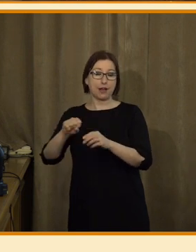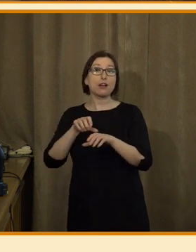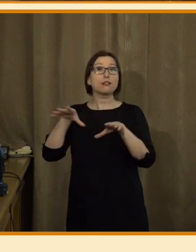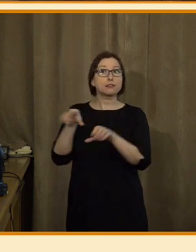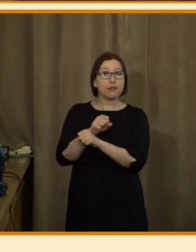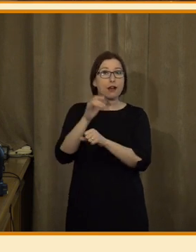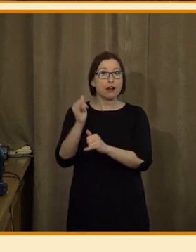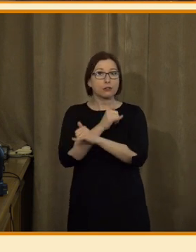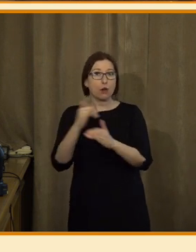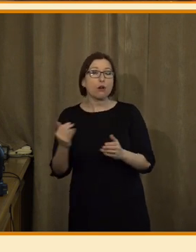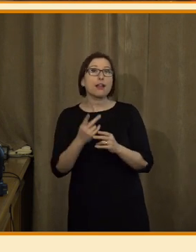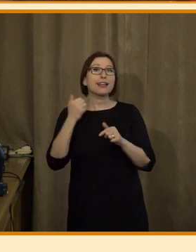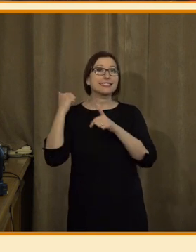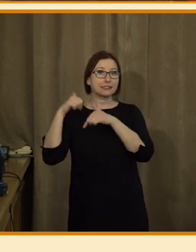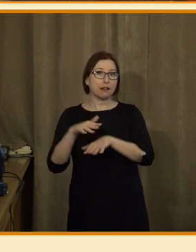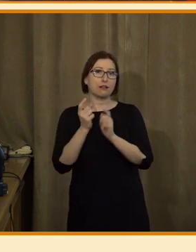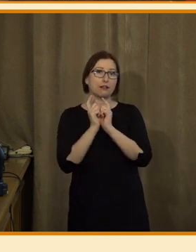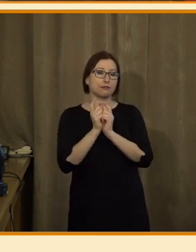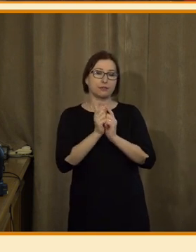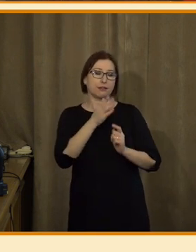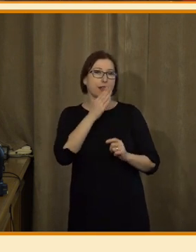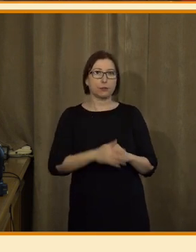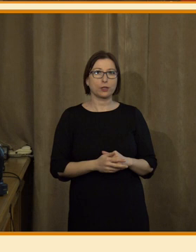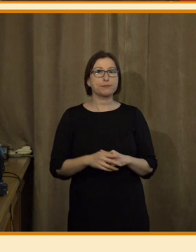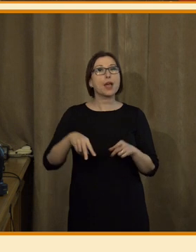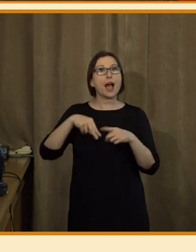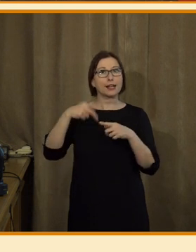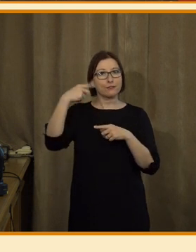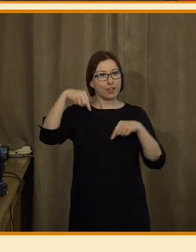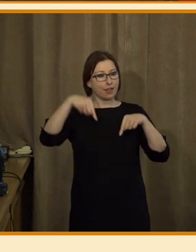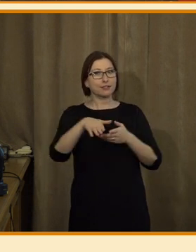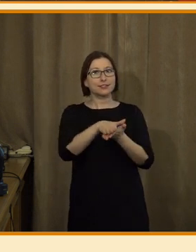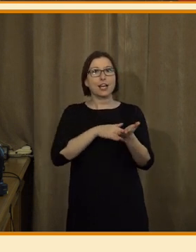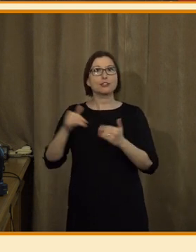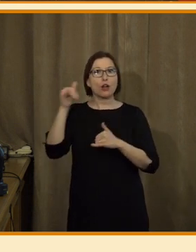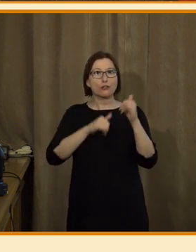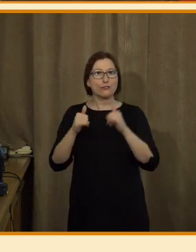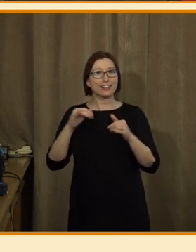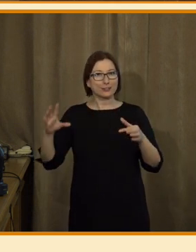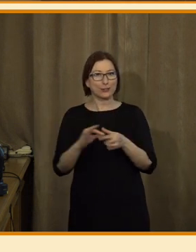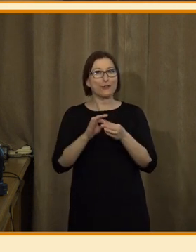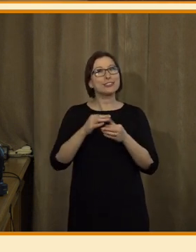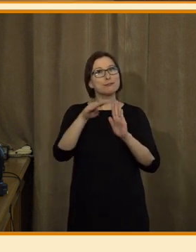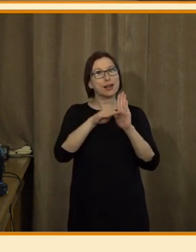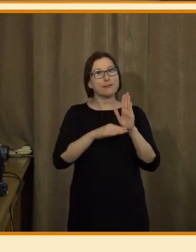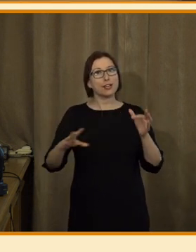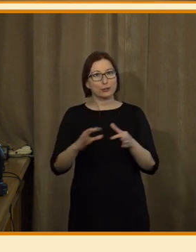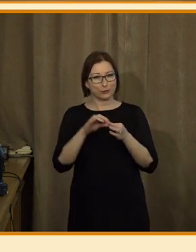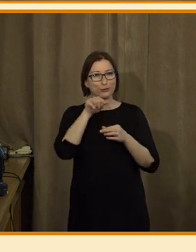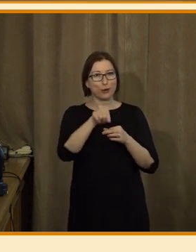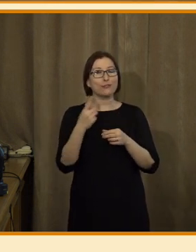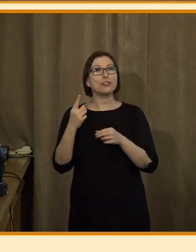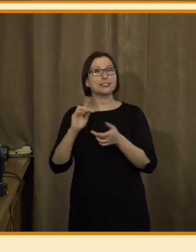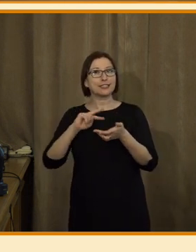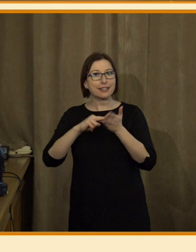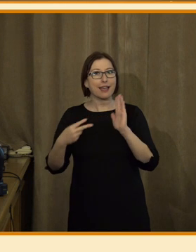schvalováním rozpočtu nezabývá. V Akademii Větna Národní v Praze začíná sympozium o standardech novinářské práce v oblasti dopadu moderních